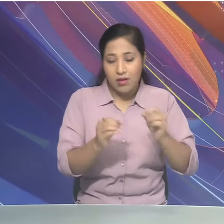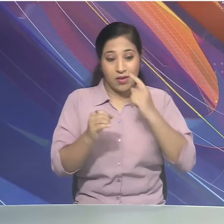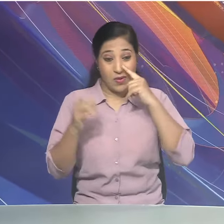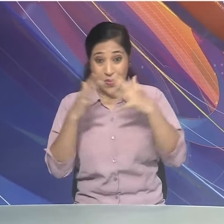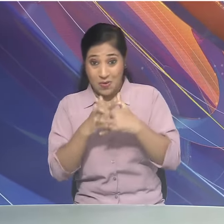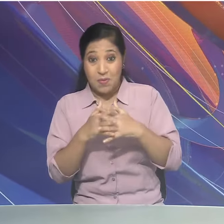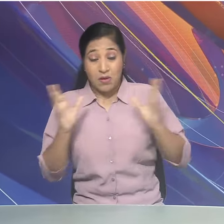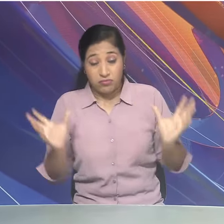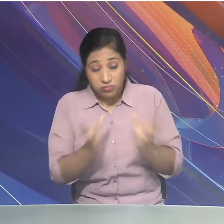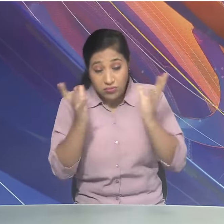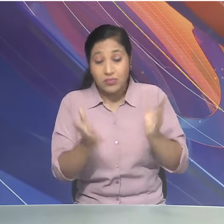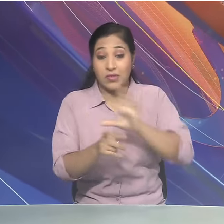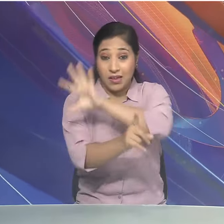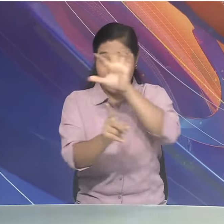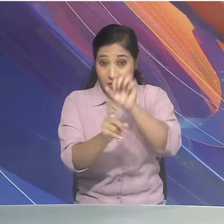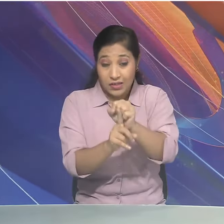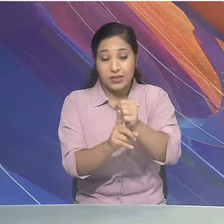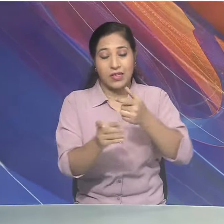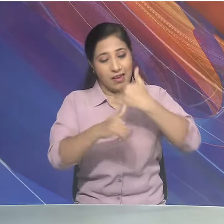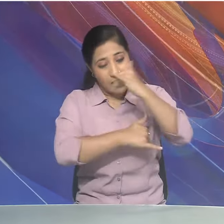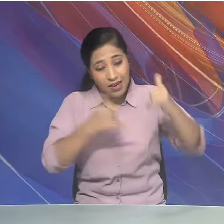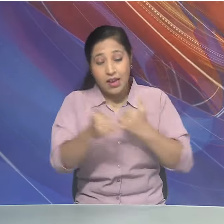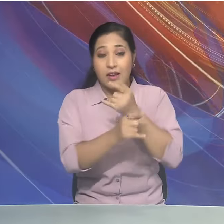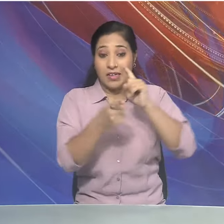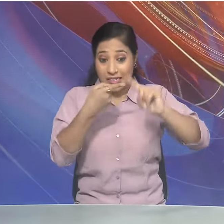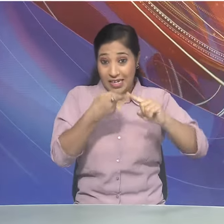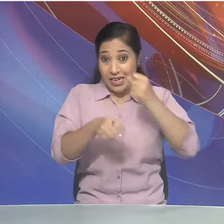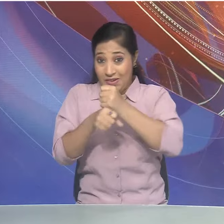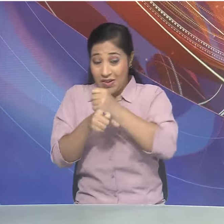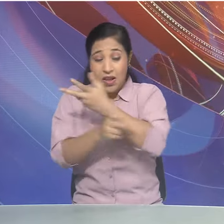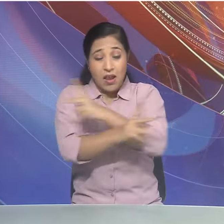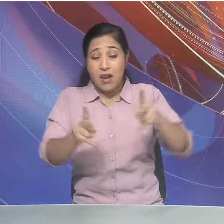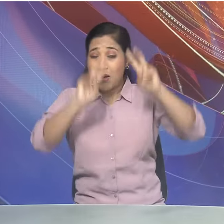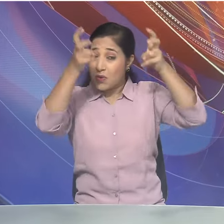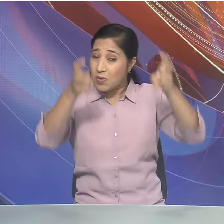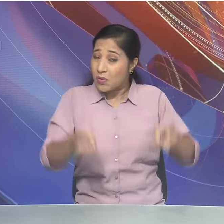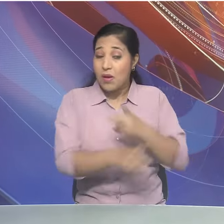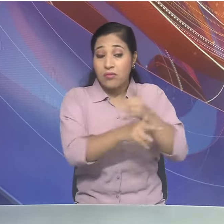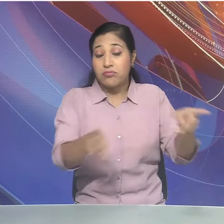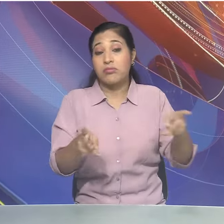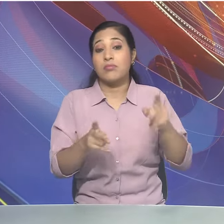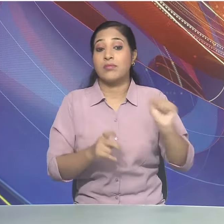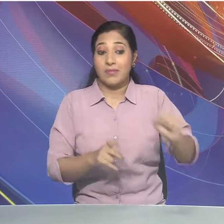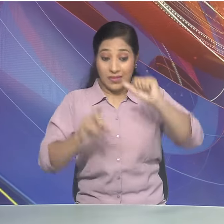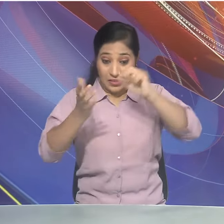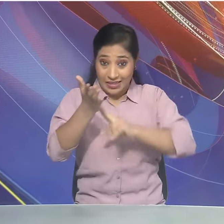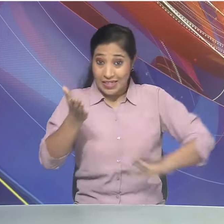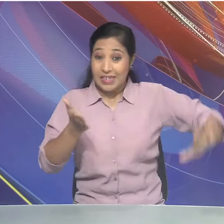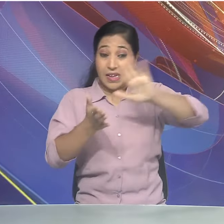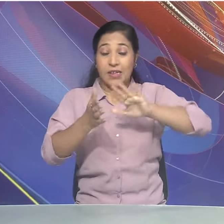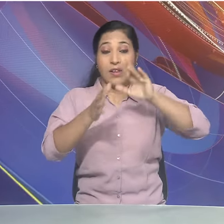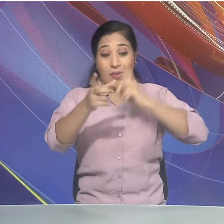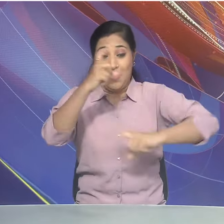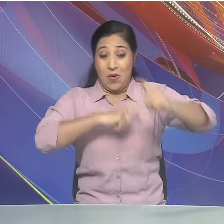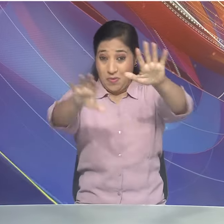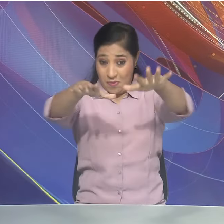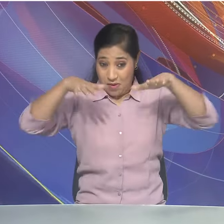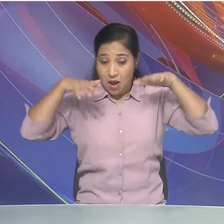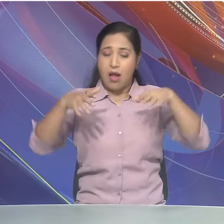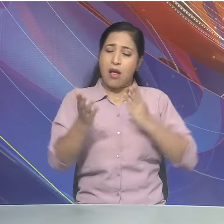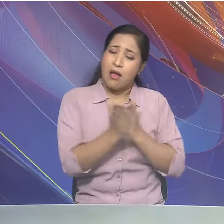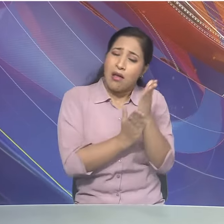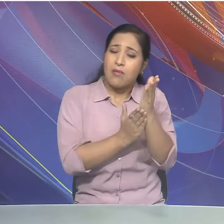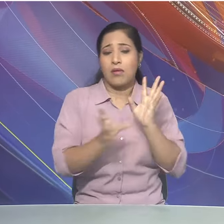विकास, संस्किर्ती, खेल और ई-गवर्नेंच जैसे विशेयों पर आयोजित, राष्ट्रिय समिलनों में भी प्रदान मंत्री